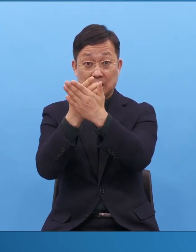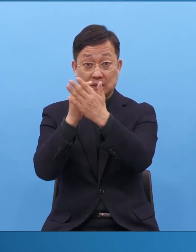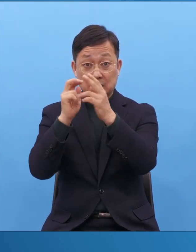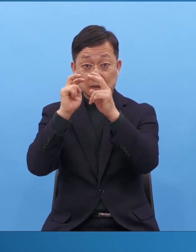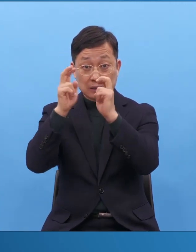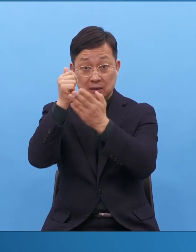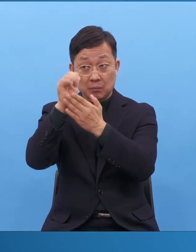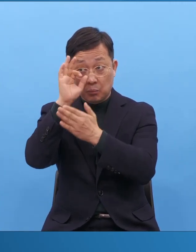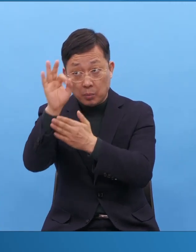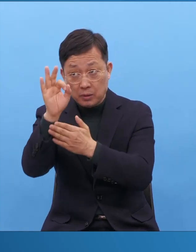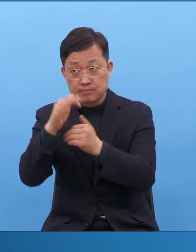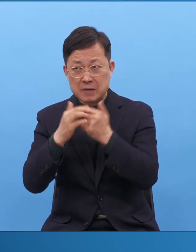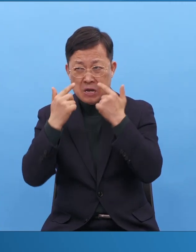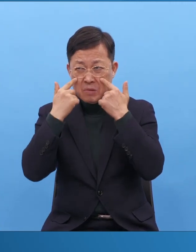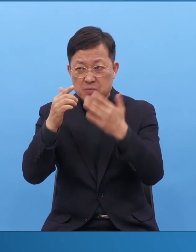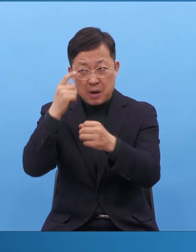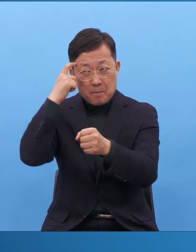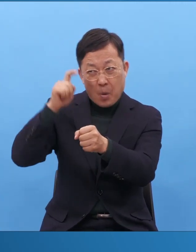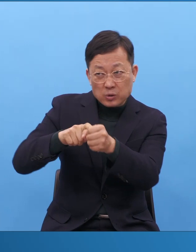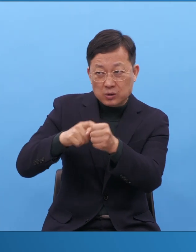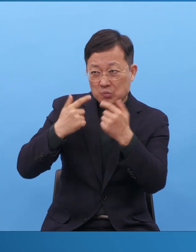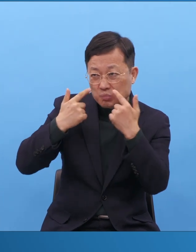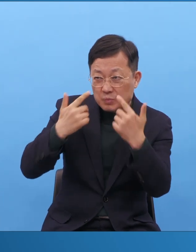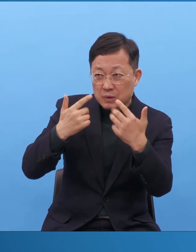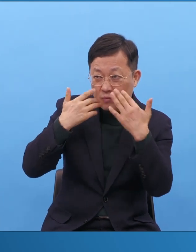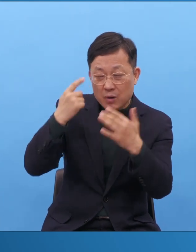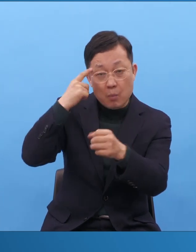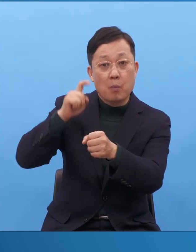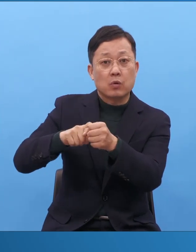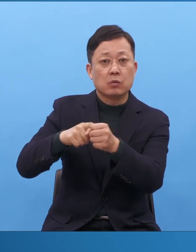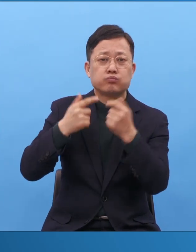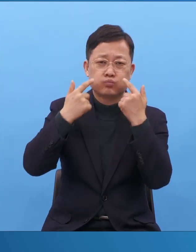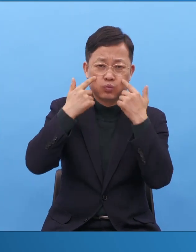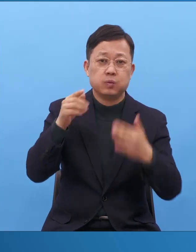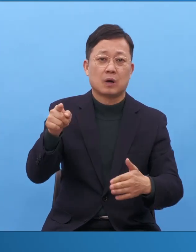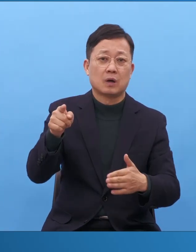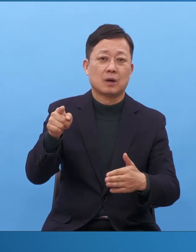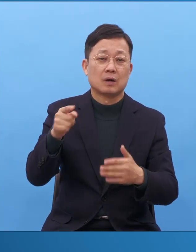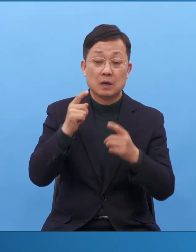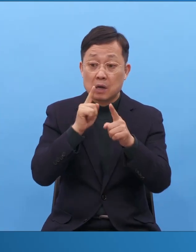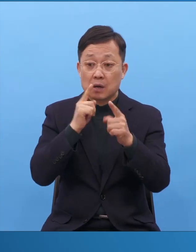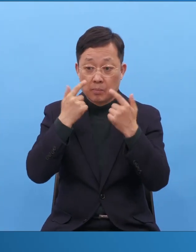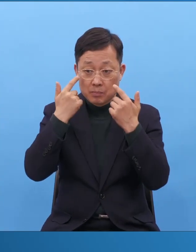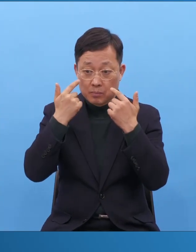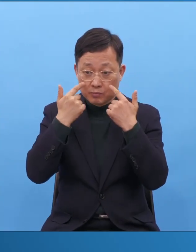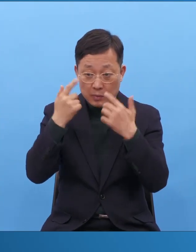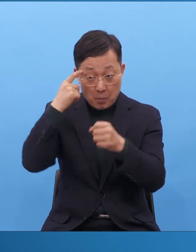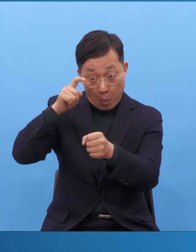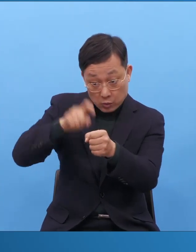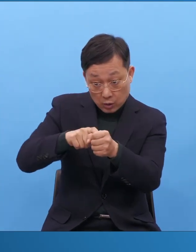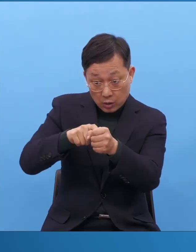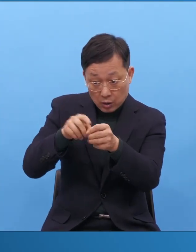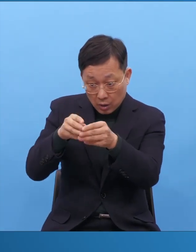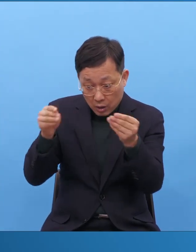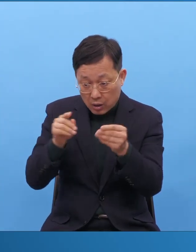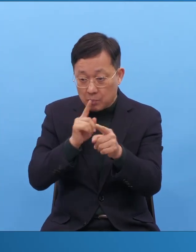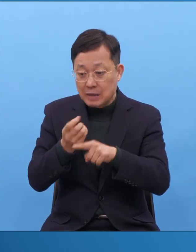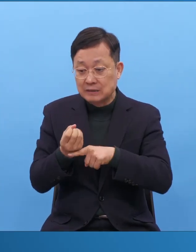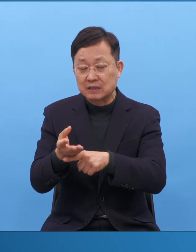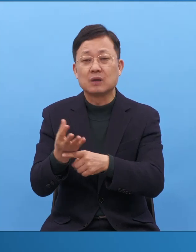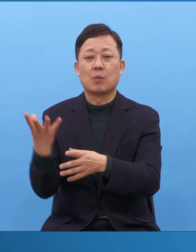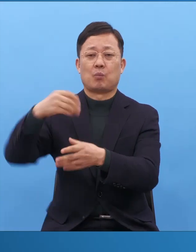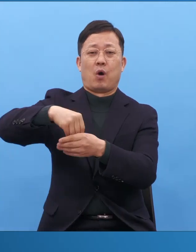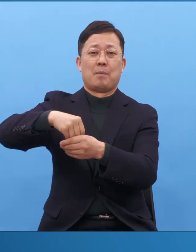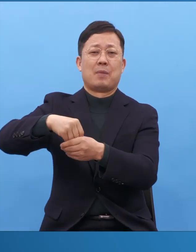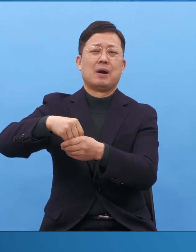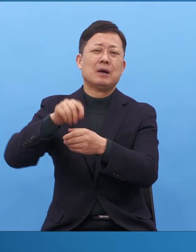이런 걸 자주 봤어요. 교회 다니다가 갑자기 이런 사람도 말씀을 그렇게 받아야 되는데 또